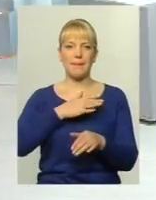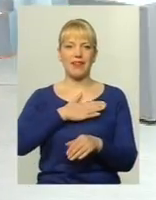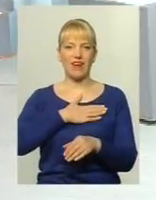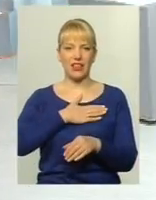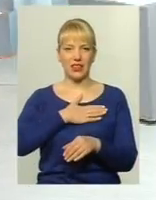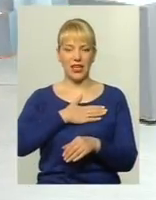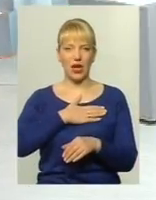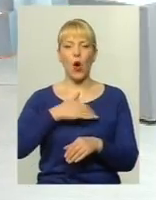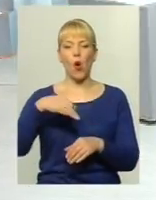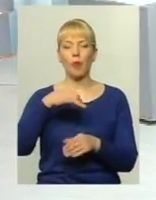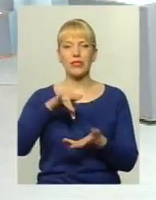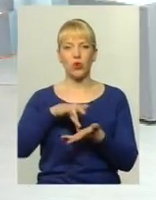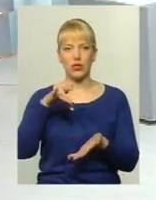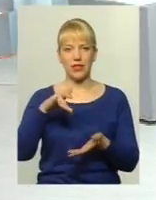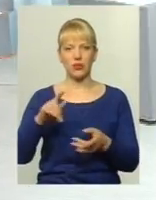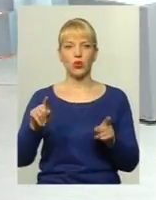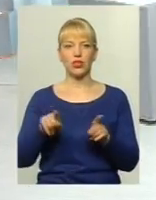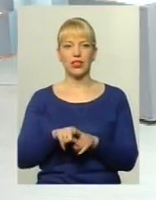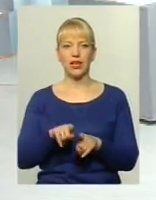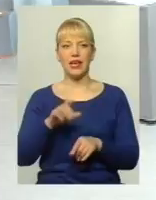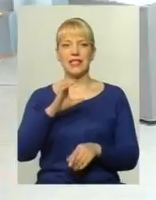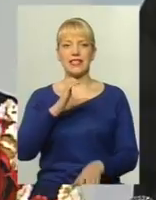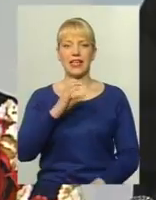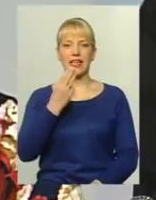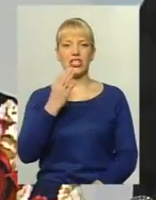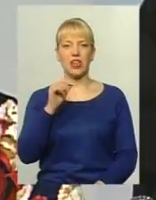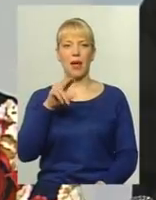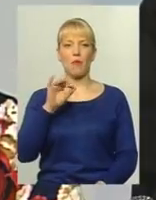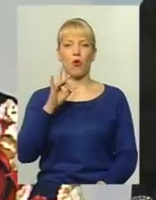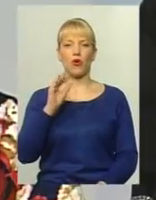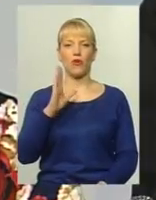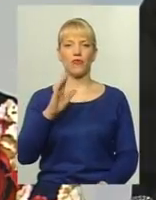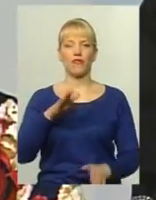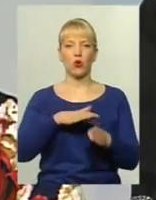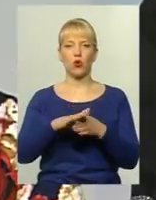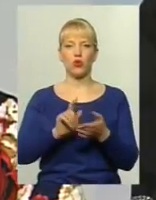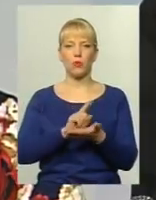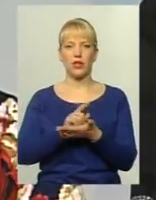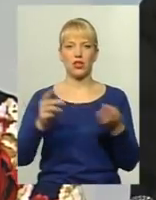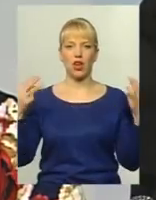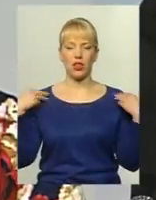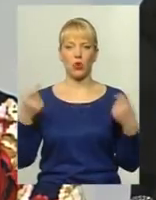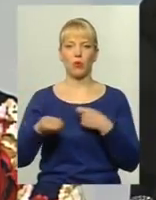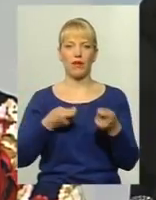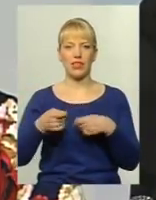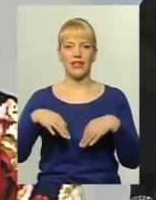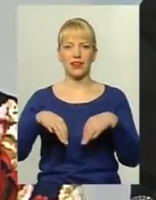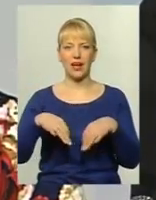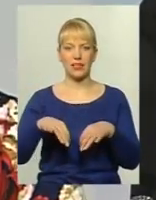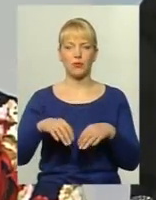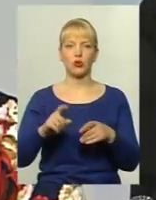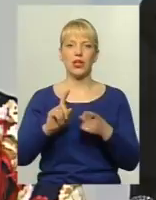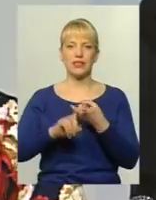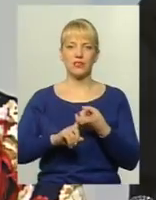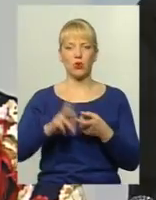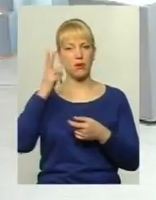обласного центру Та Сергій Шепорєв, виконуючий обов'язки начальника управління транспорту та зв'язку Хмельницької